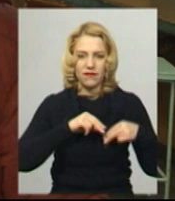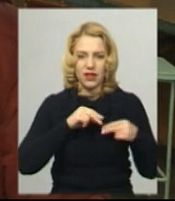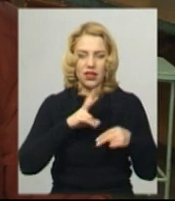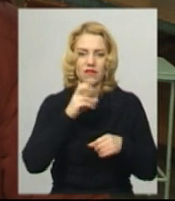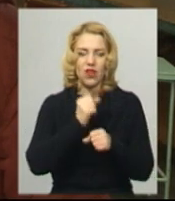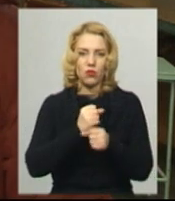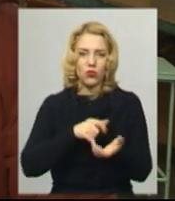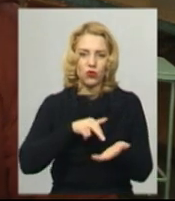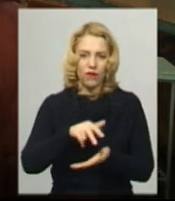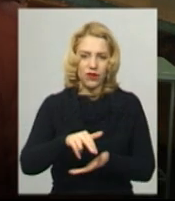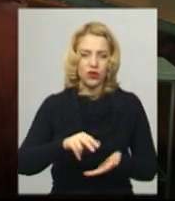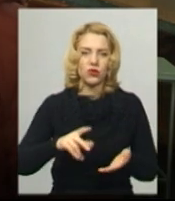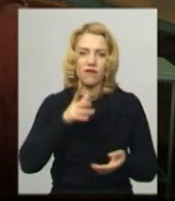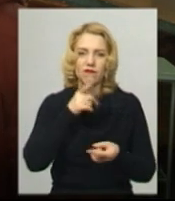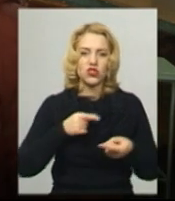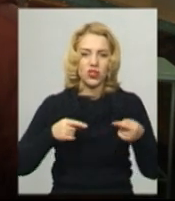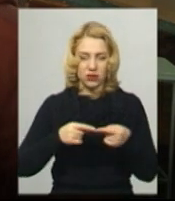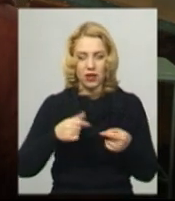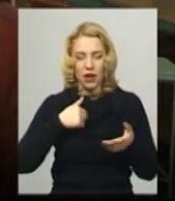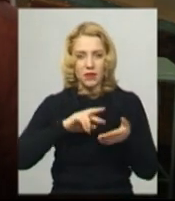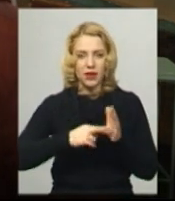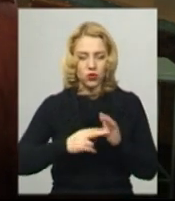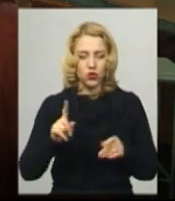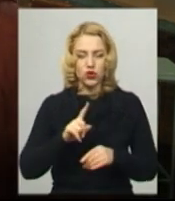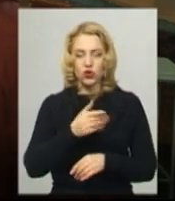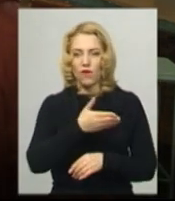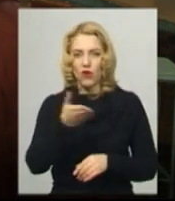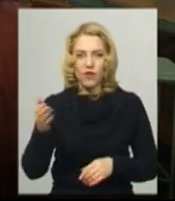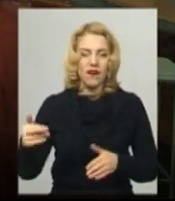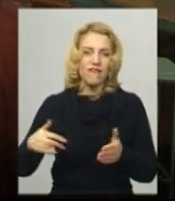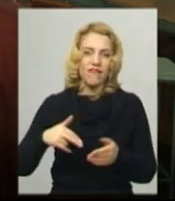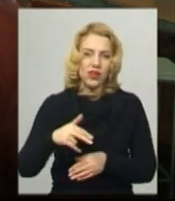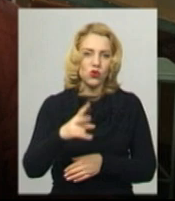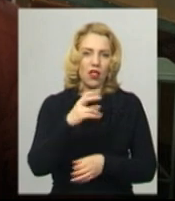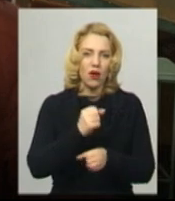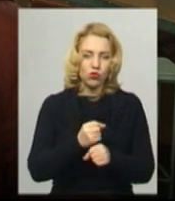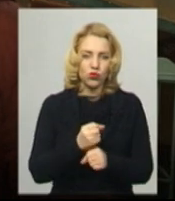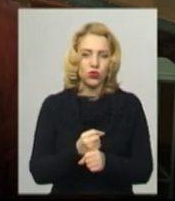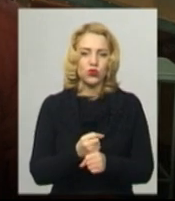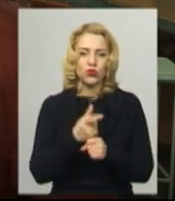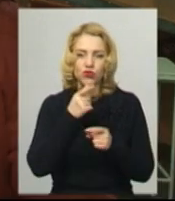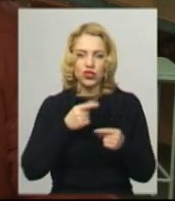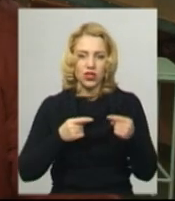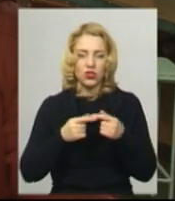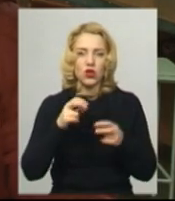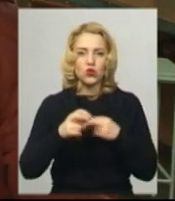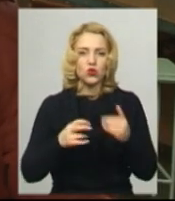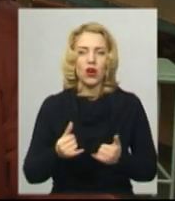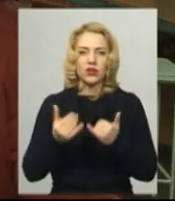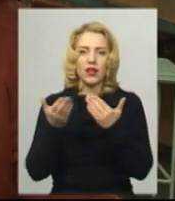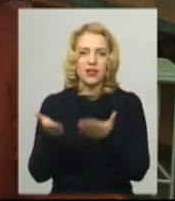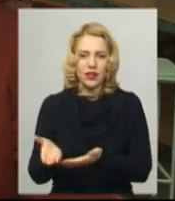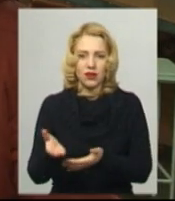планую, що вони вийдуть раніше на роботу. Я шукаю на сьогоднішній день для них роботу. Я